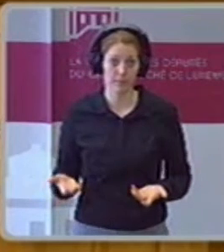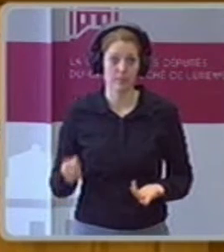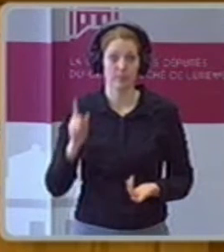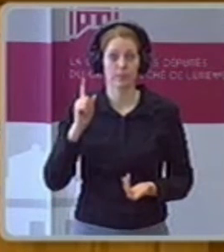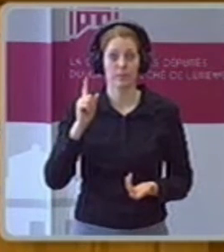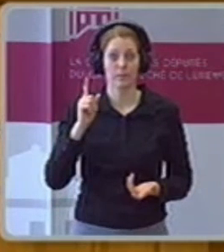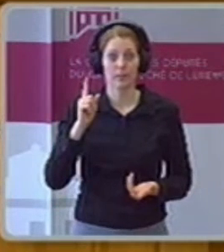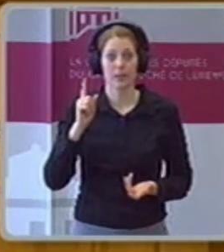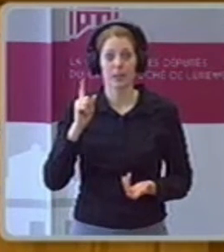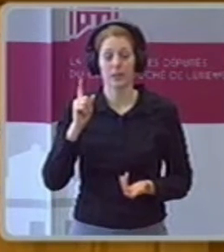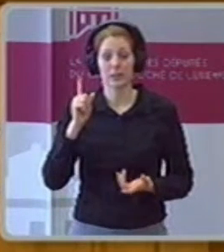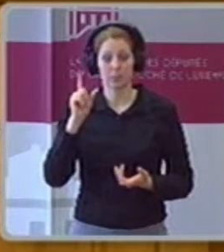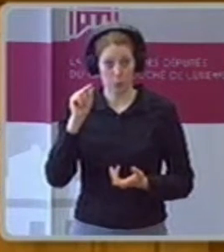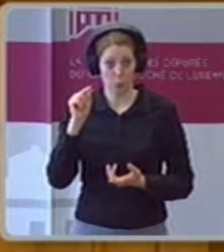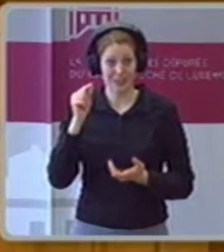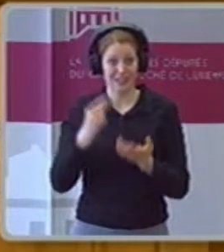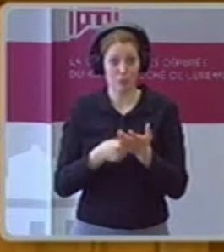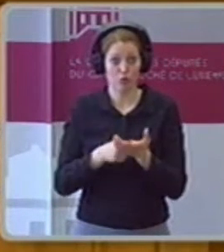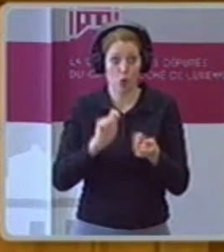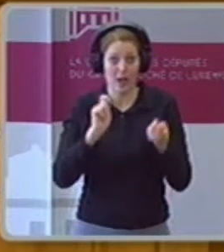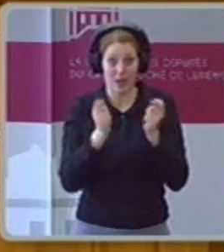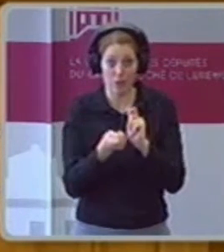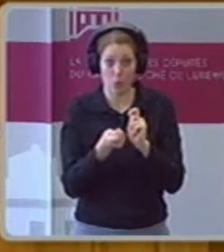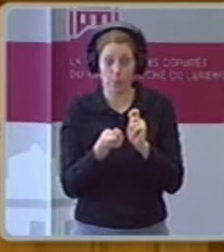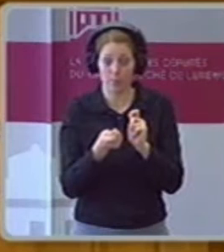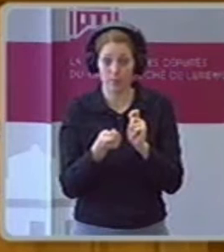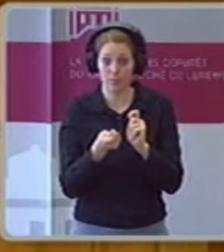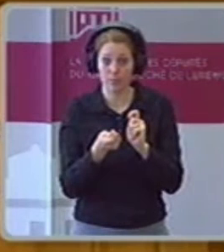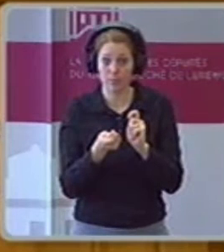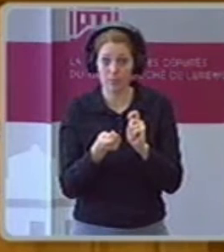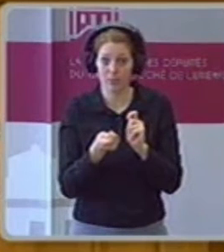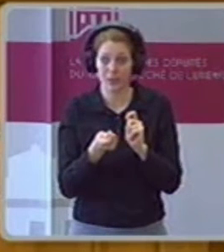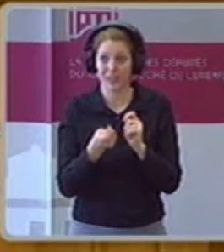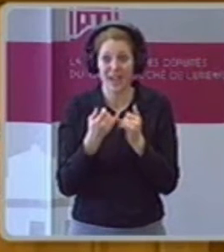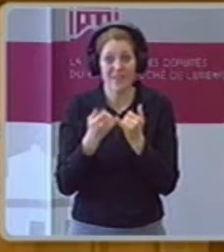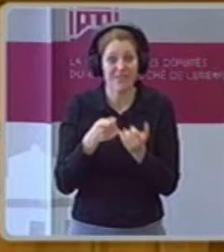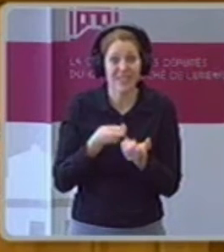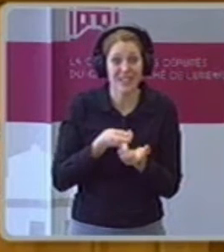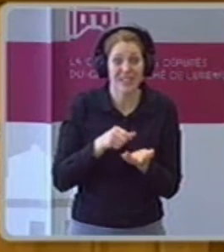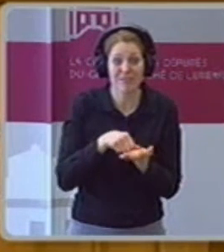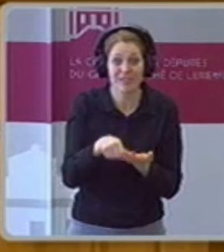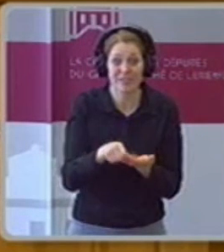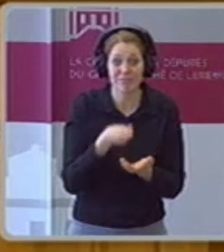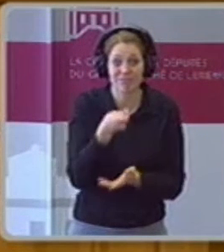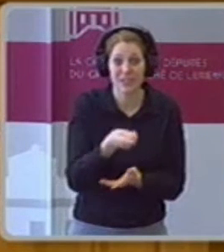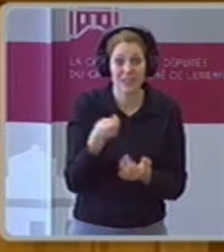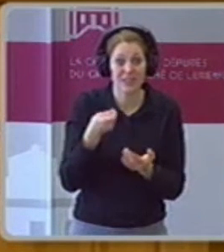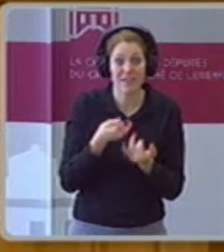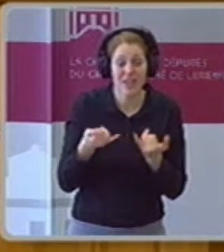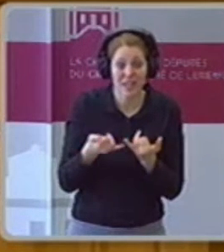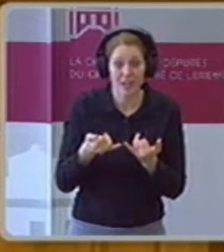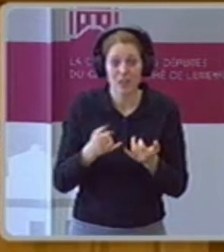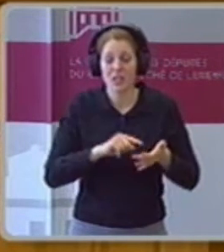zu finanzieren, gibt Schulden, auch laut dem Dokument vom Herr Finanzminister, von 2015